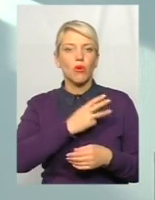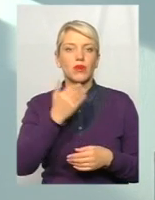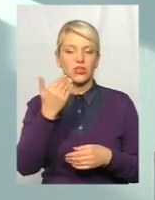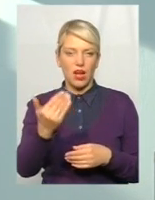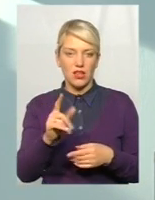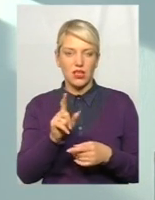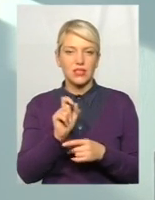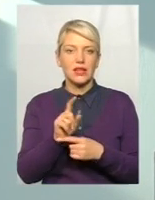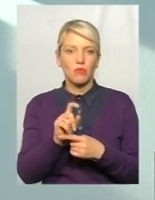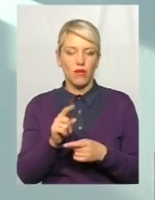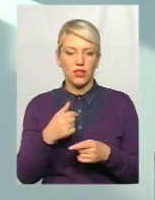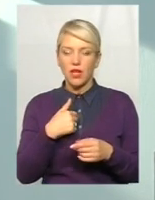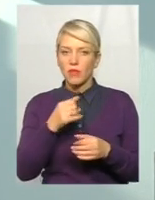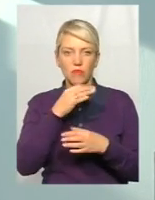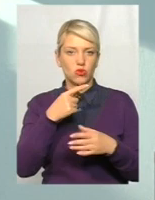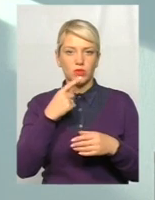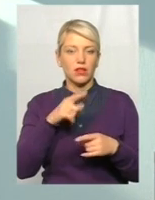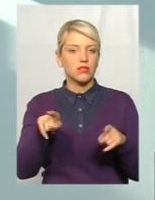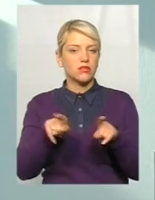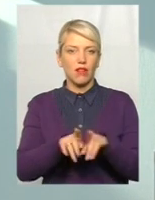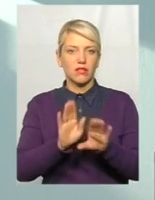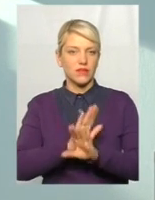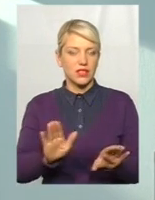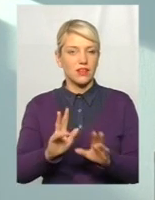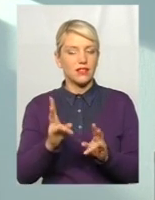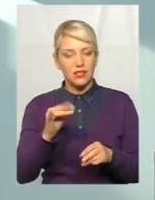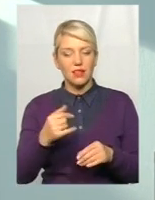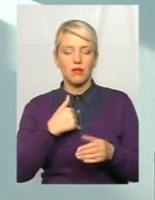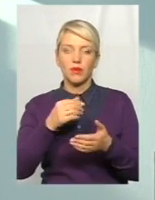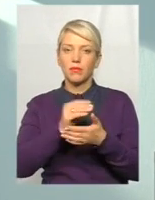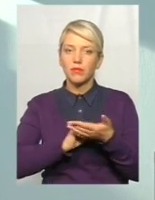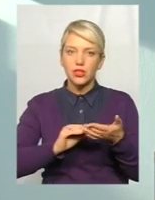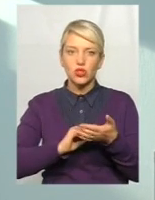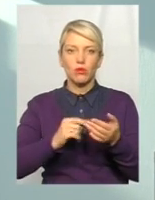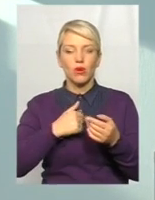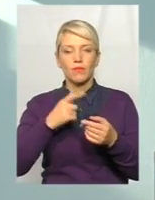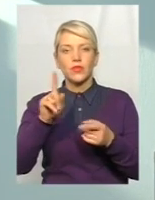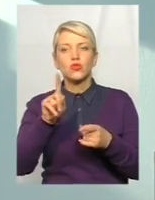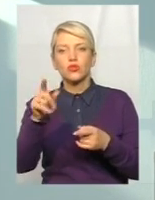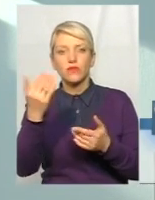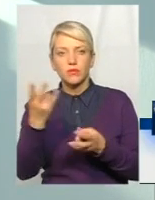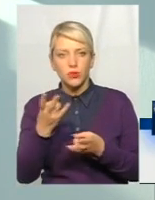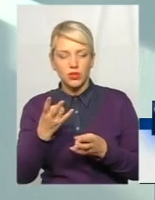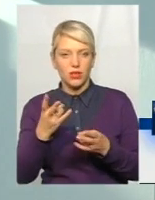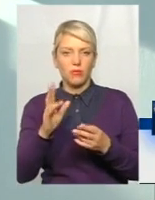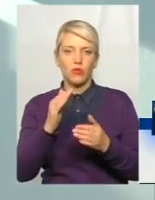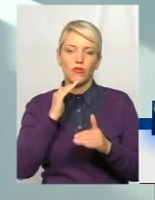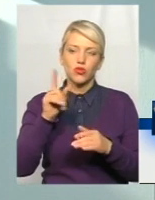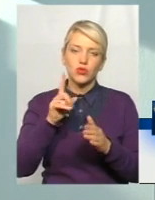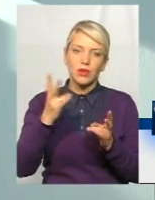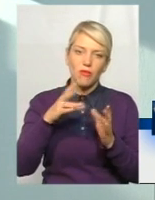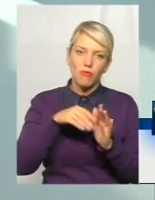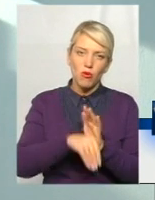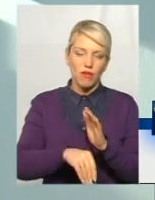таке буде, ніяк інакше. Ми разом сідаємо, пишемо текст-завдання, пропонуємо деякі модулі необхідно впровадити,